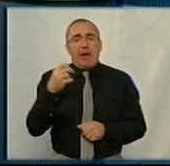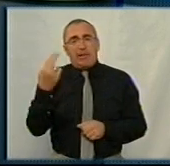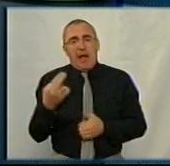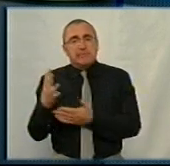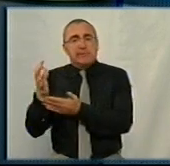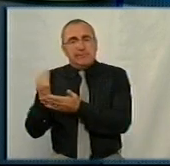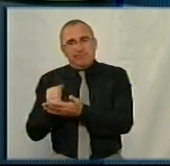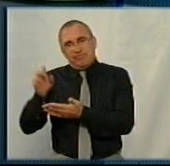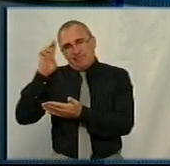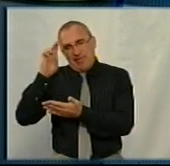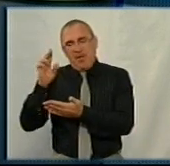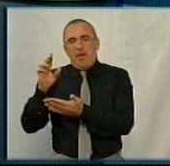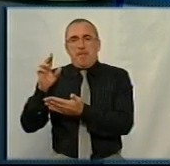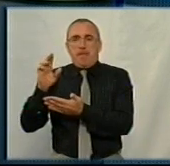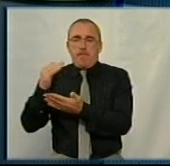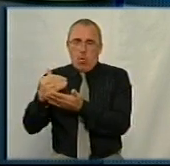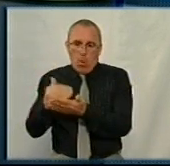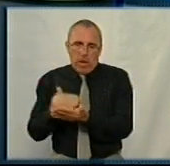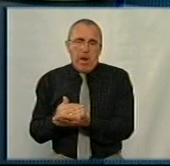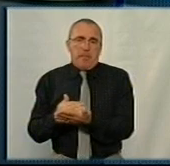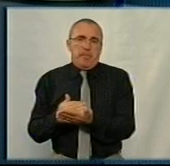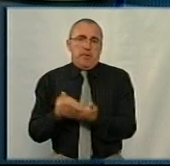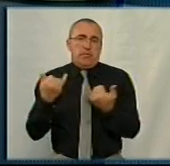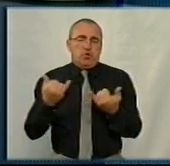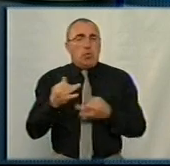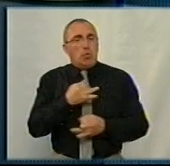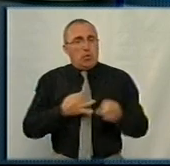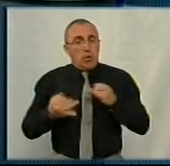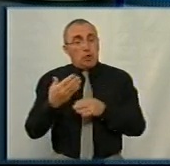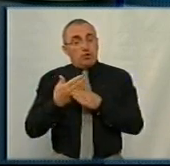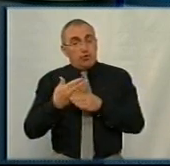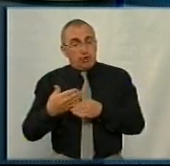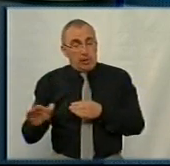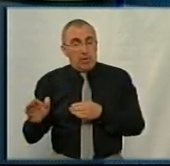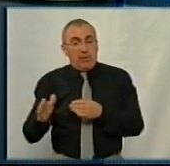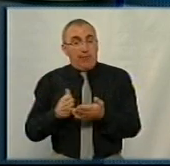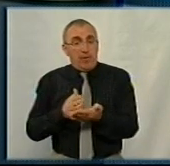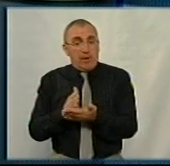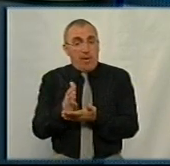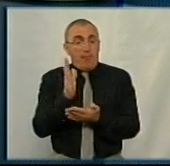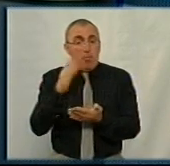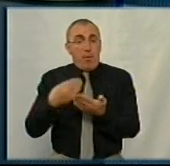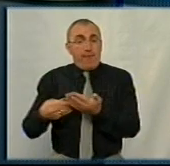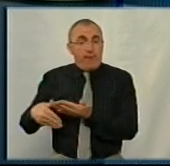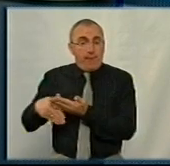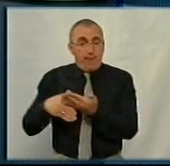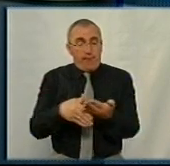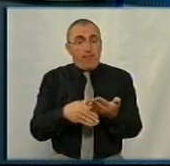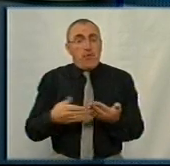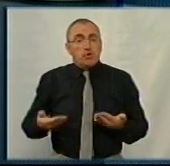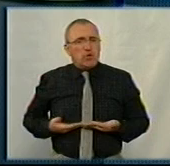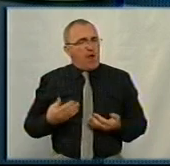ресурсом, національні програми, державні програми. Але сьогодні говоримо, що частина напрямків буде профінансована, оскільки вона